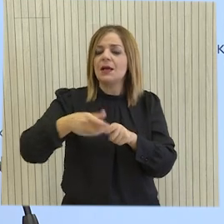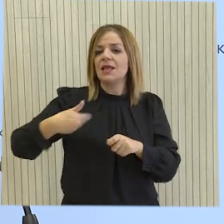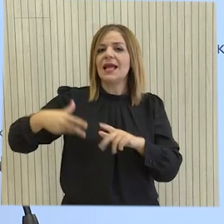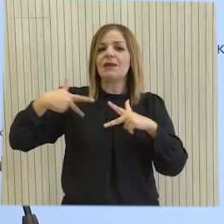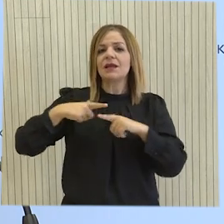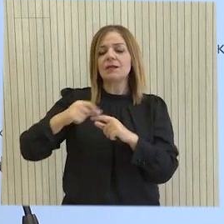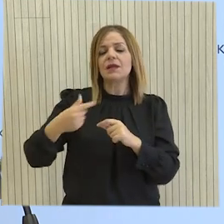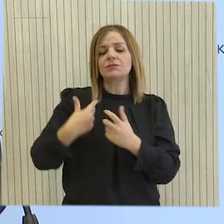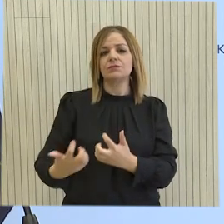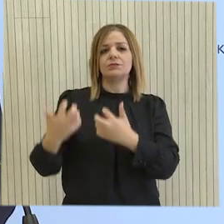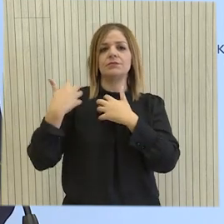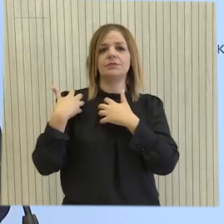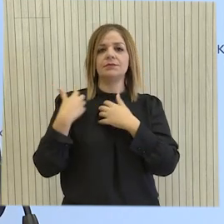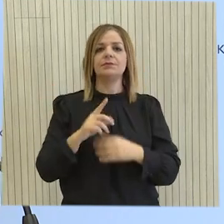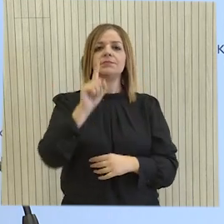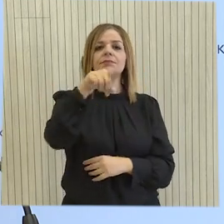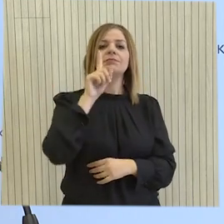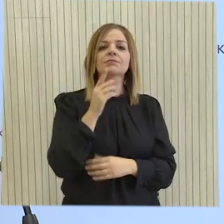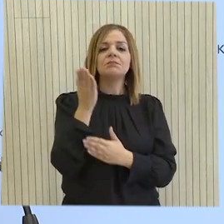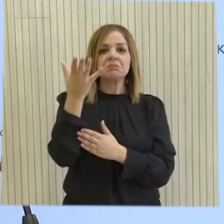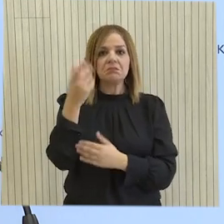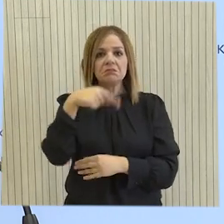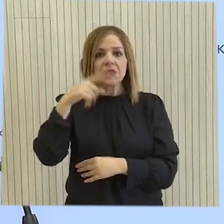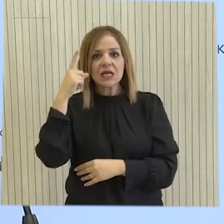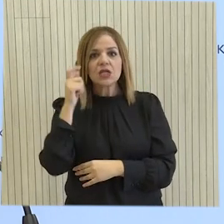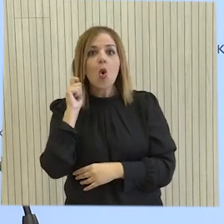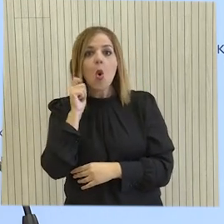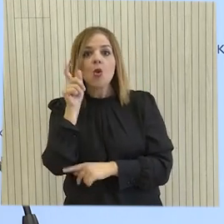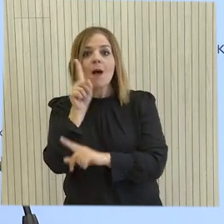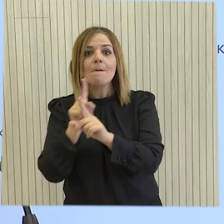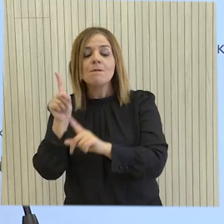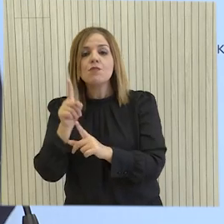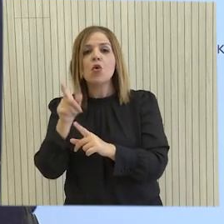κυβέρνηση μπορεί να λάβει. Είναι καταστήκια για άτομα, τα οποία ειδέκονται,